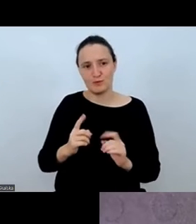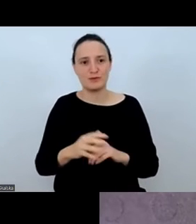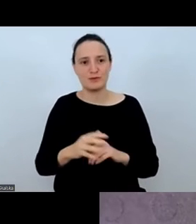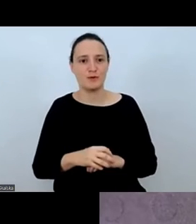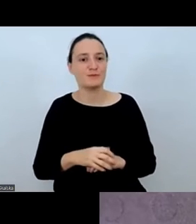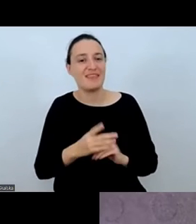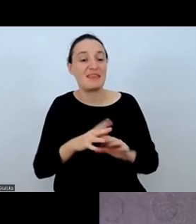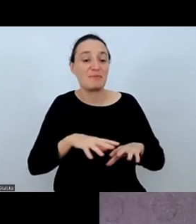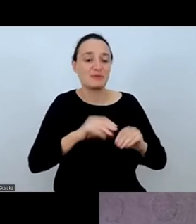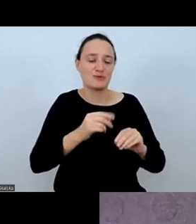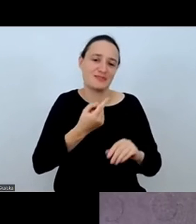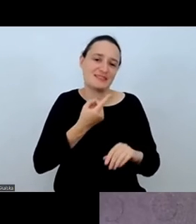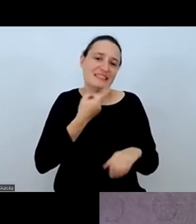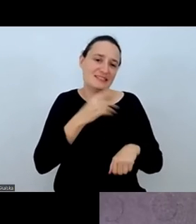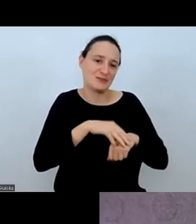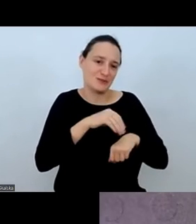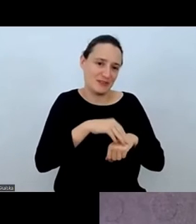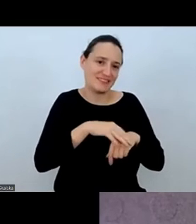szwedzkim.